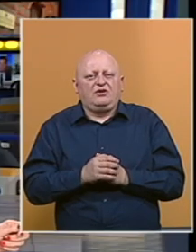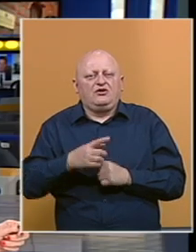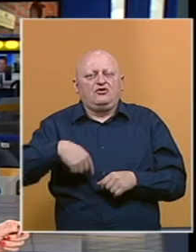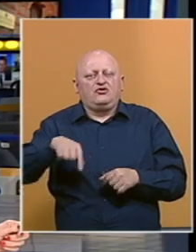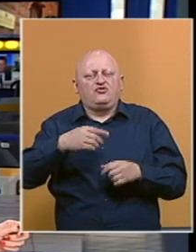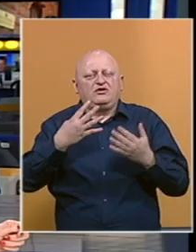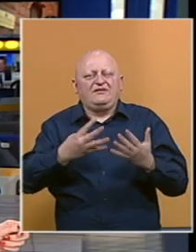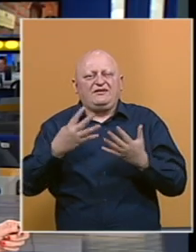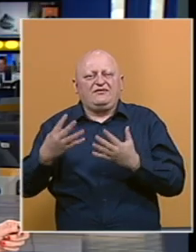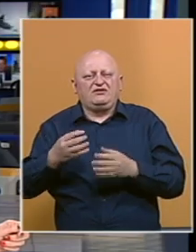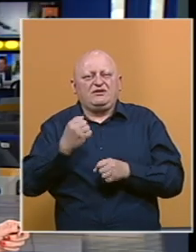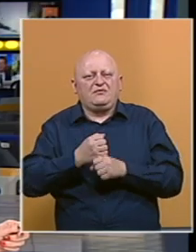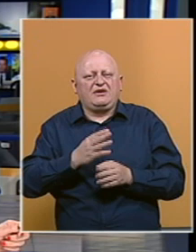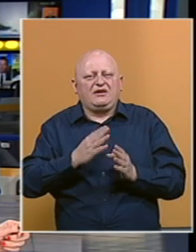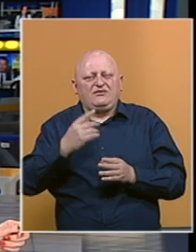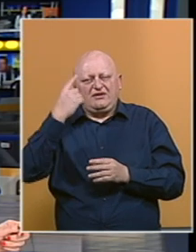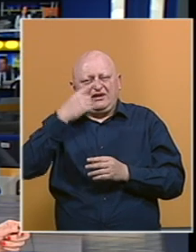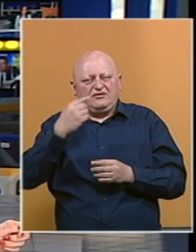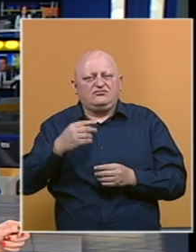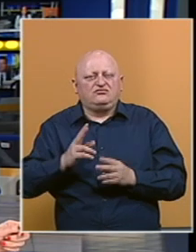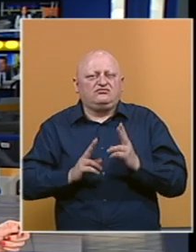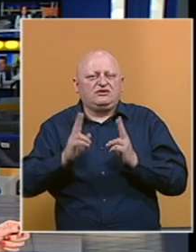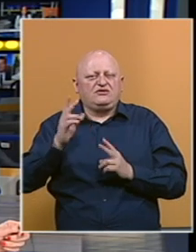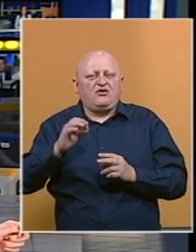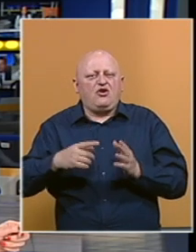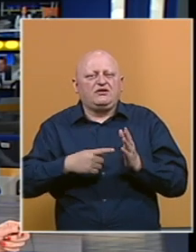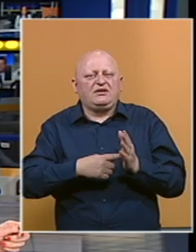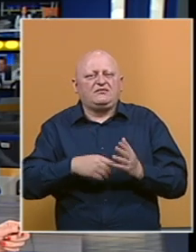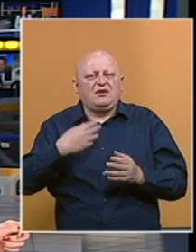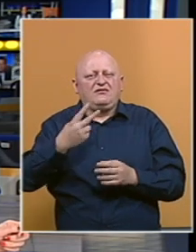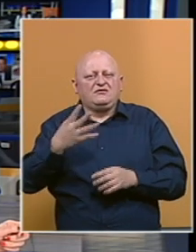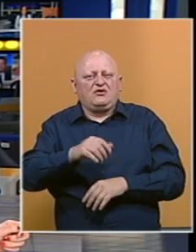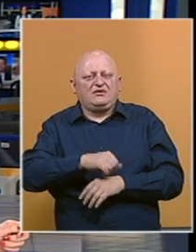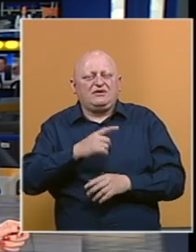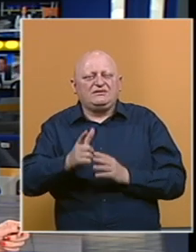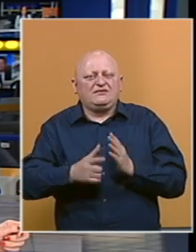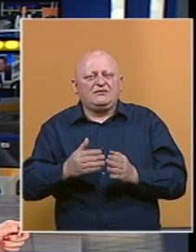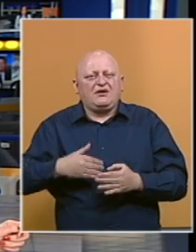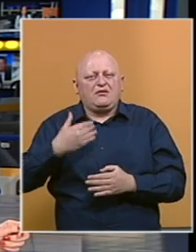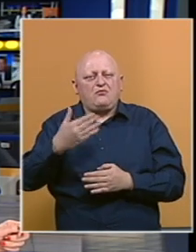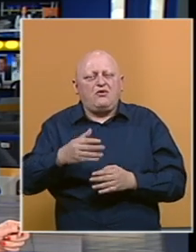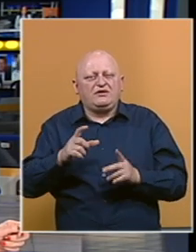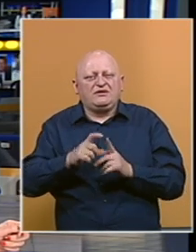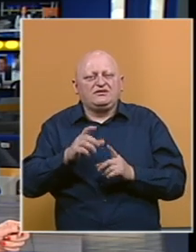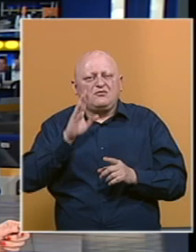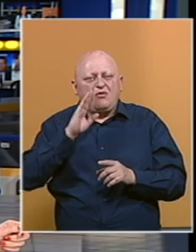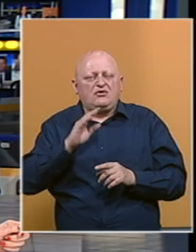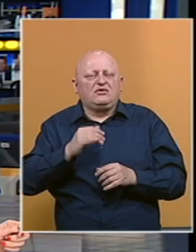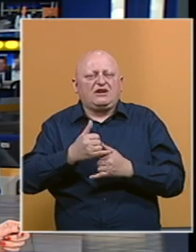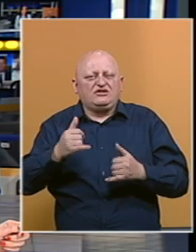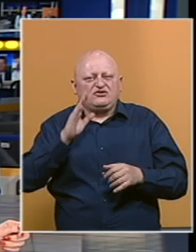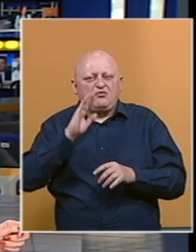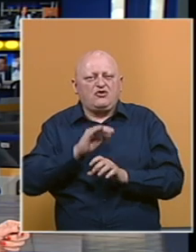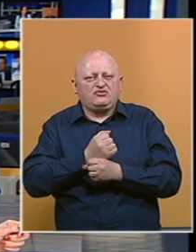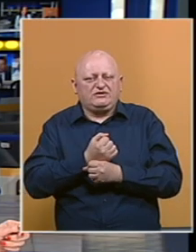Krug 9.9 održao je redovnu nedjeljnu sesiju o temi nakon 25 godina, vrijeme za post Dejtonsku građansku